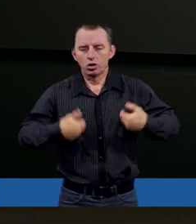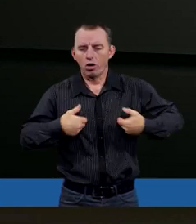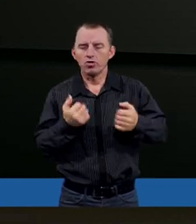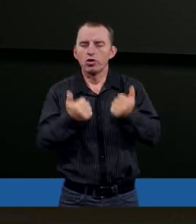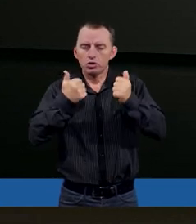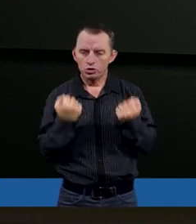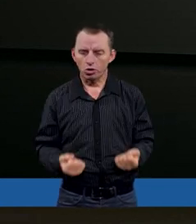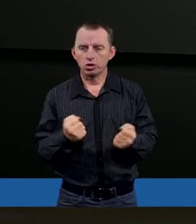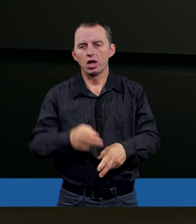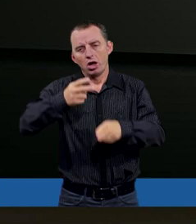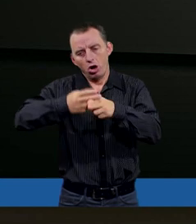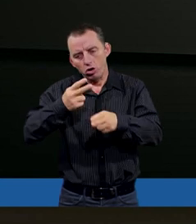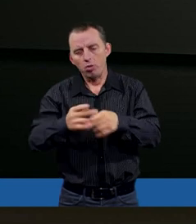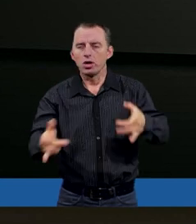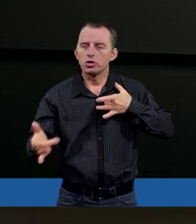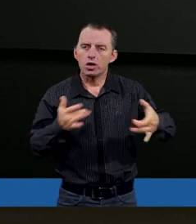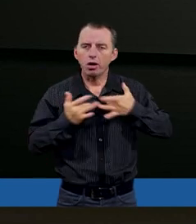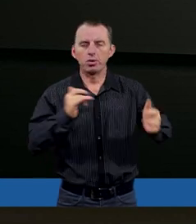chorobie tam, prawda, cierpiał.